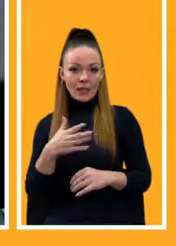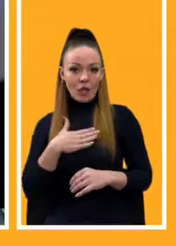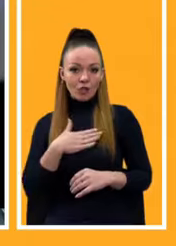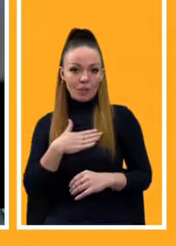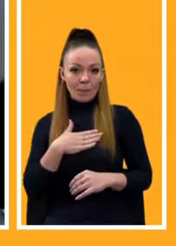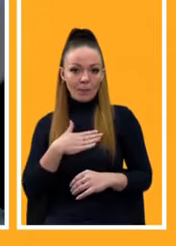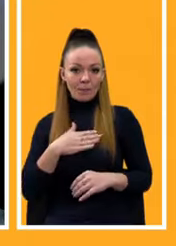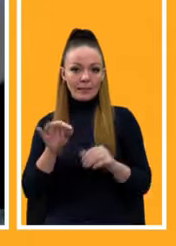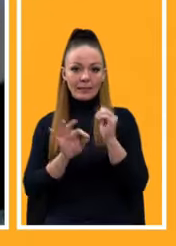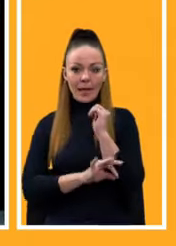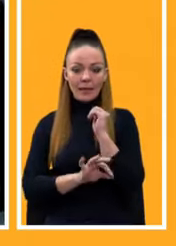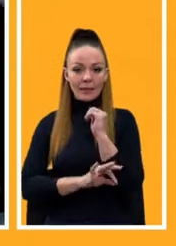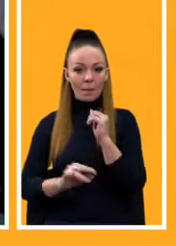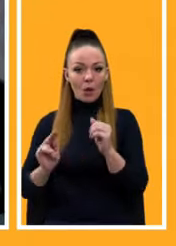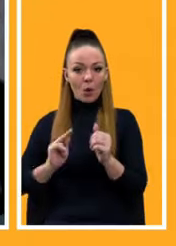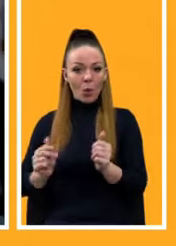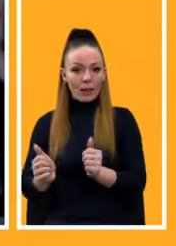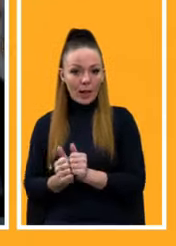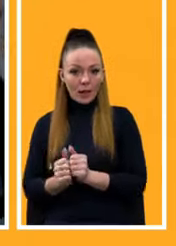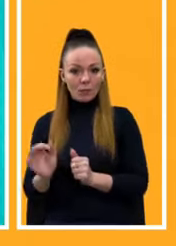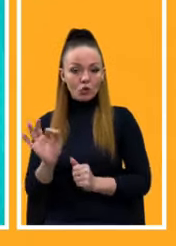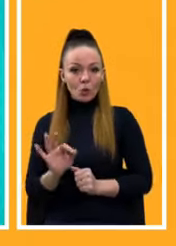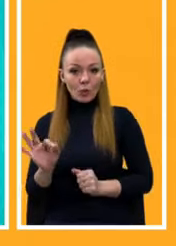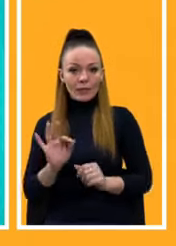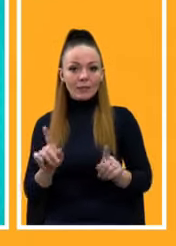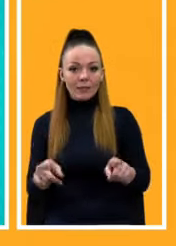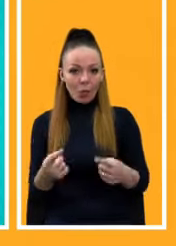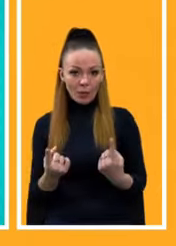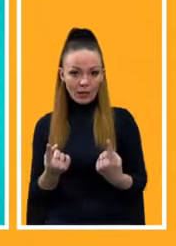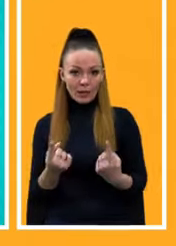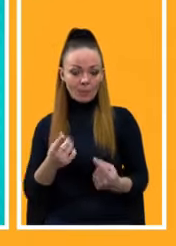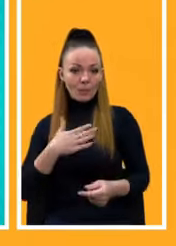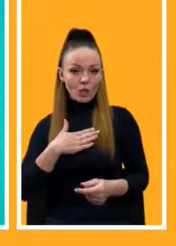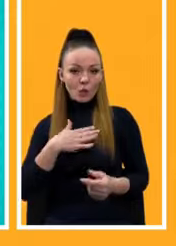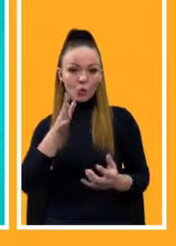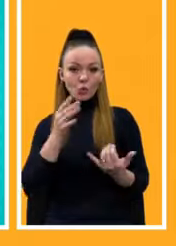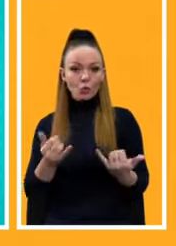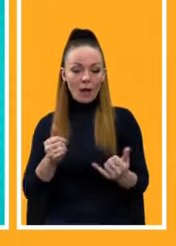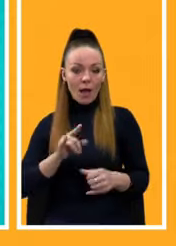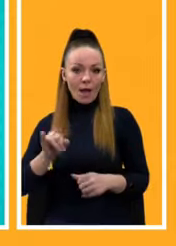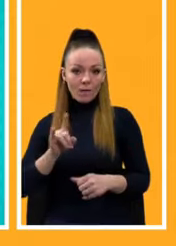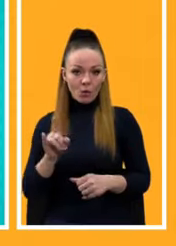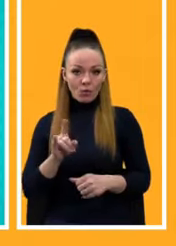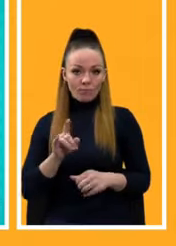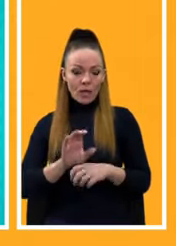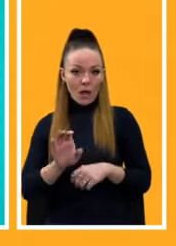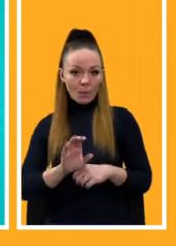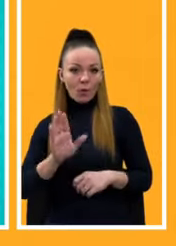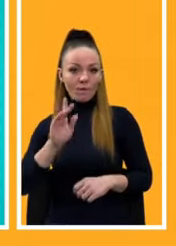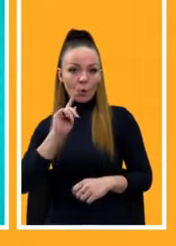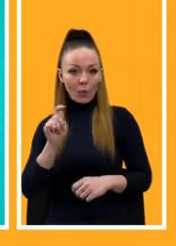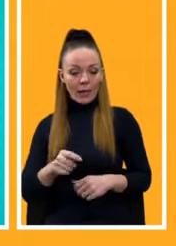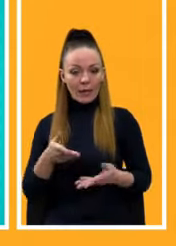західними колегами щодо створення нашого сучасного авіахабу. А в Україні